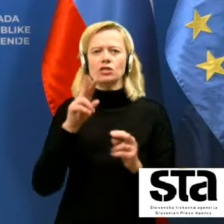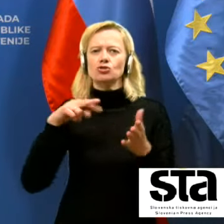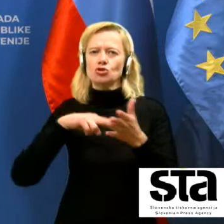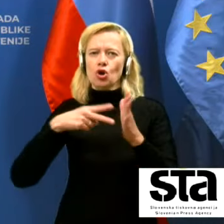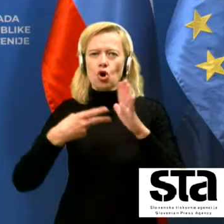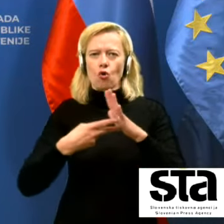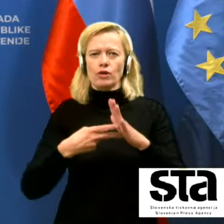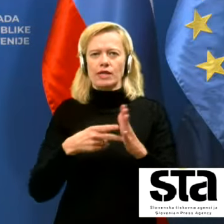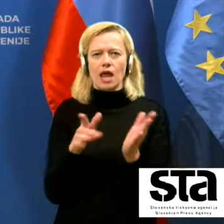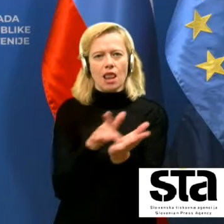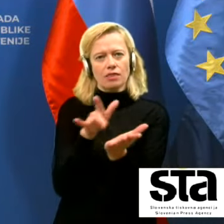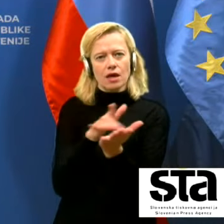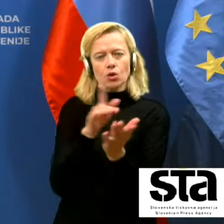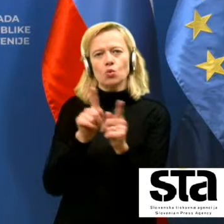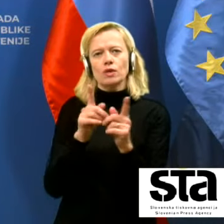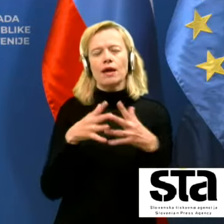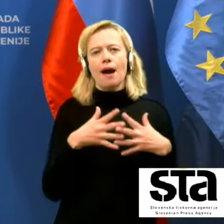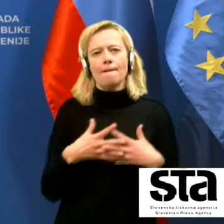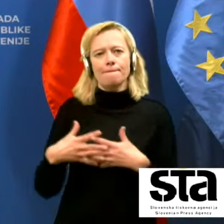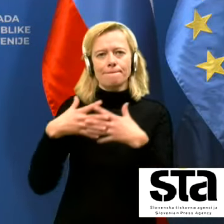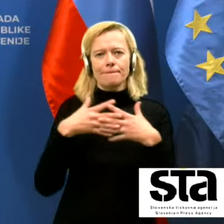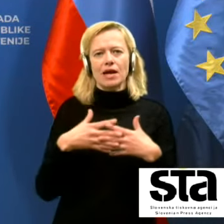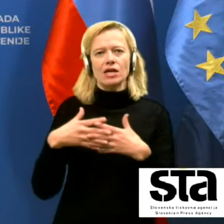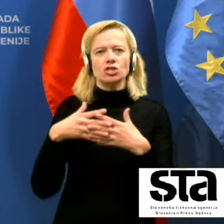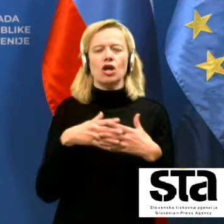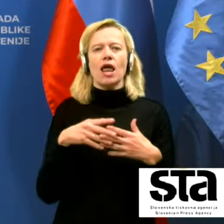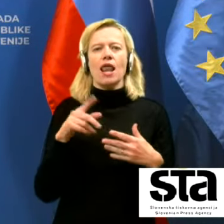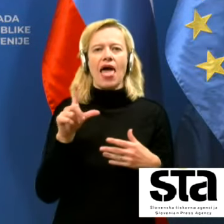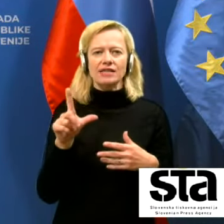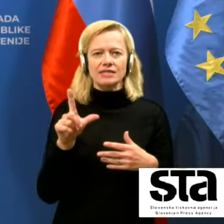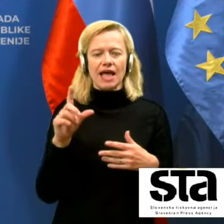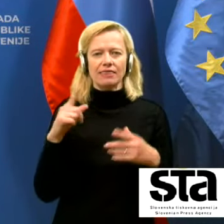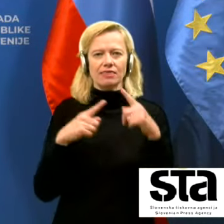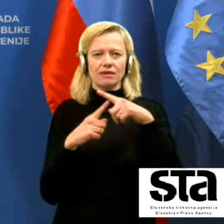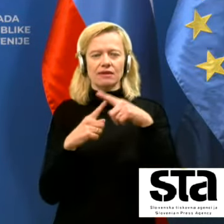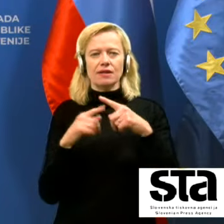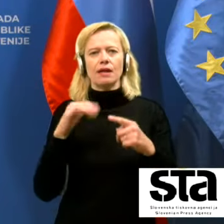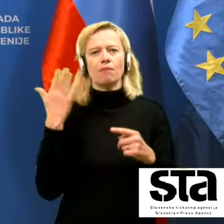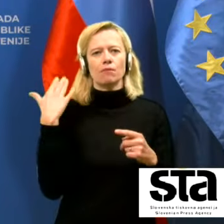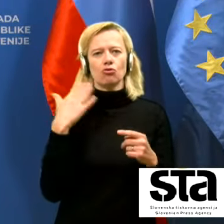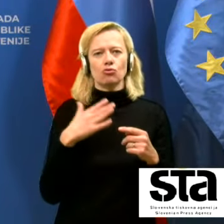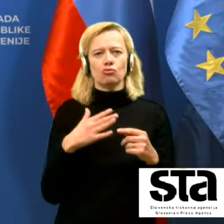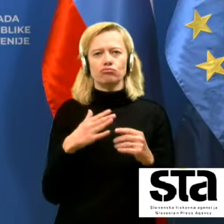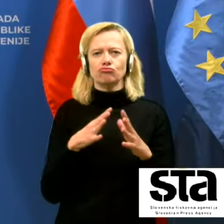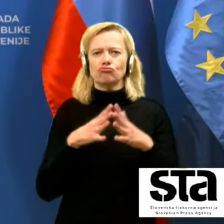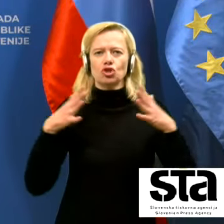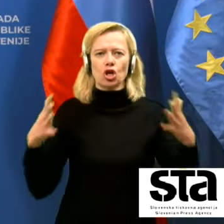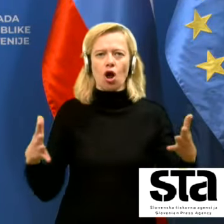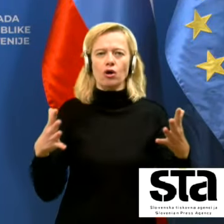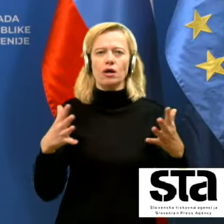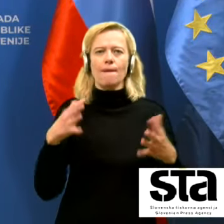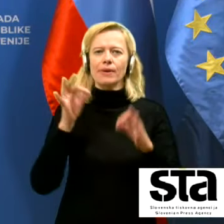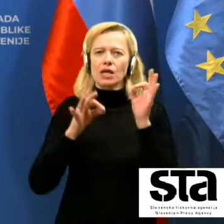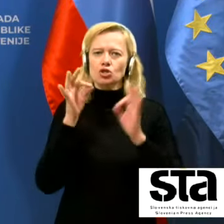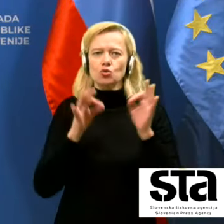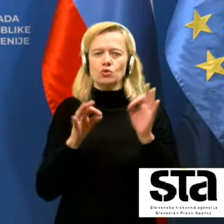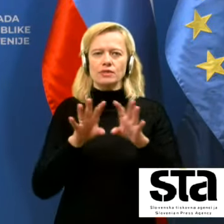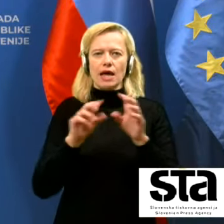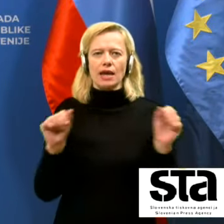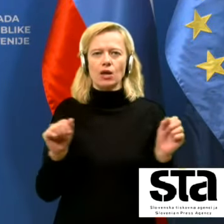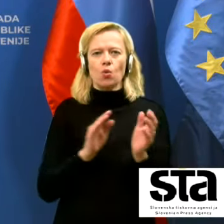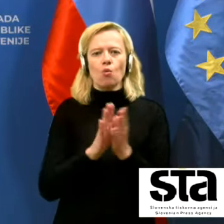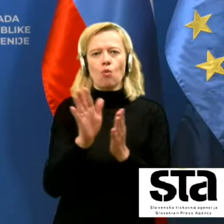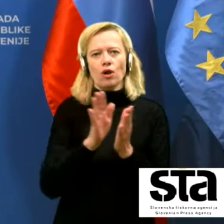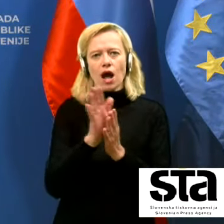tudi ameriški delenset. je bil širok preizkus narejen uporabnosti in